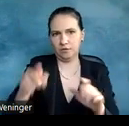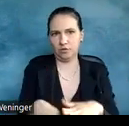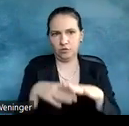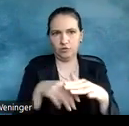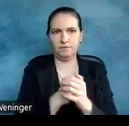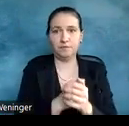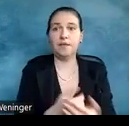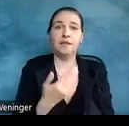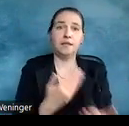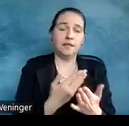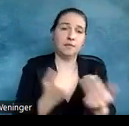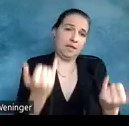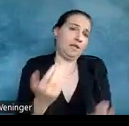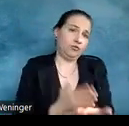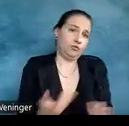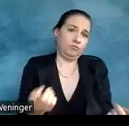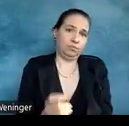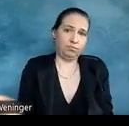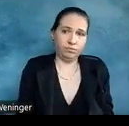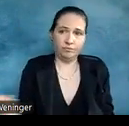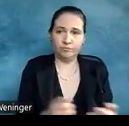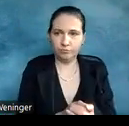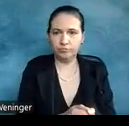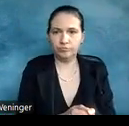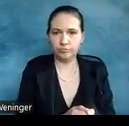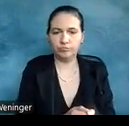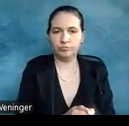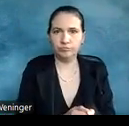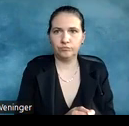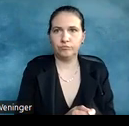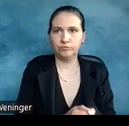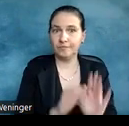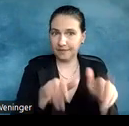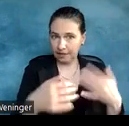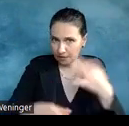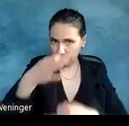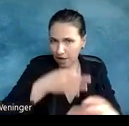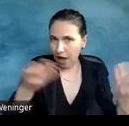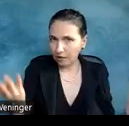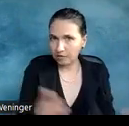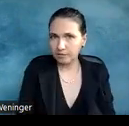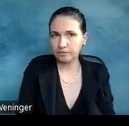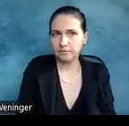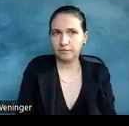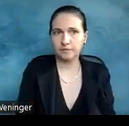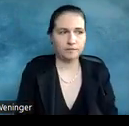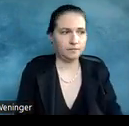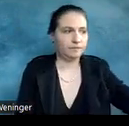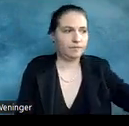Und damit wäre ich eigentlich auch schon hier durch. Gibt es Fragen dazu? Vielen